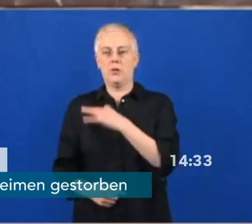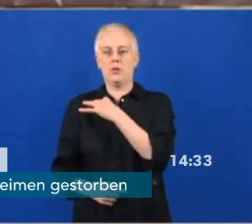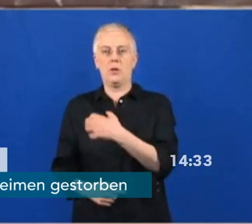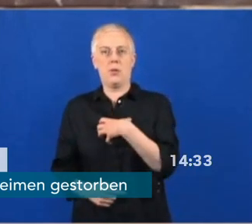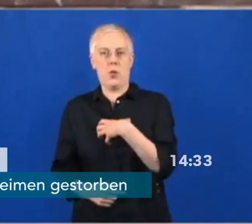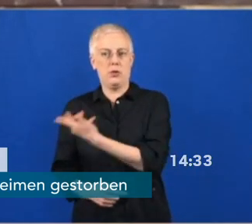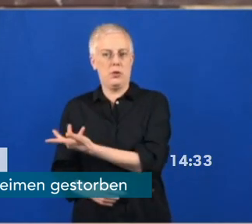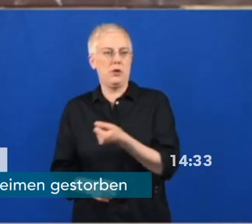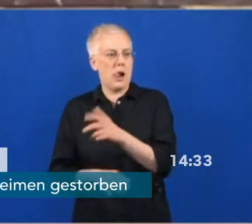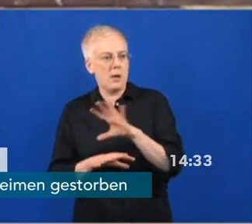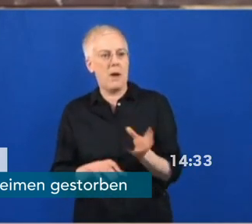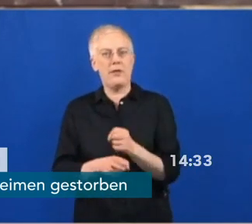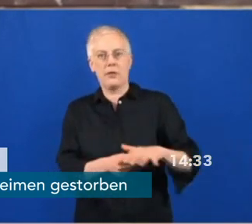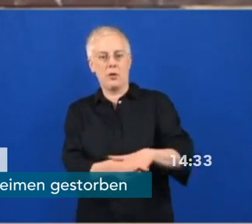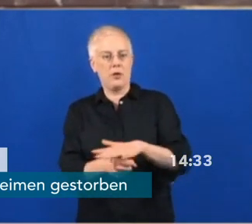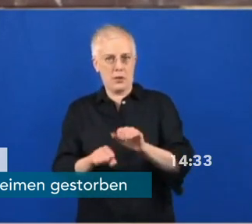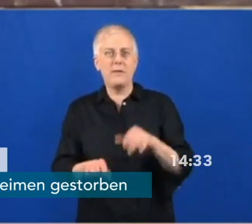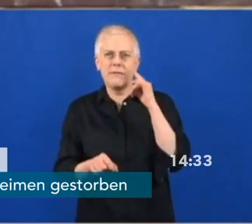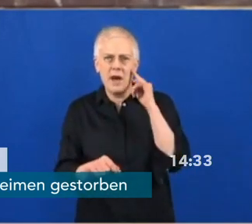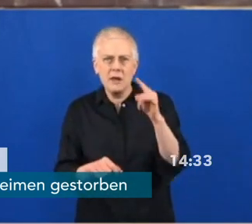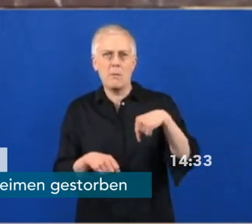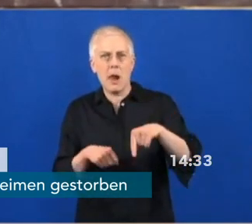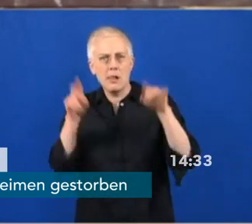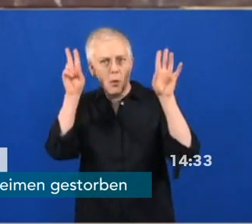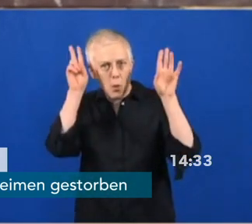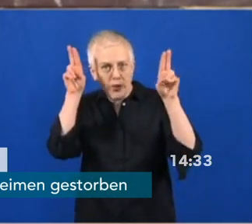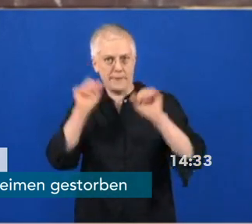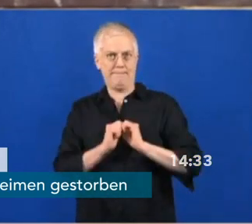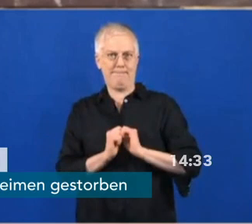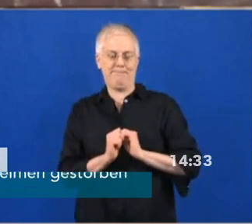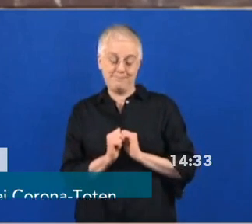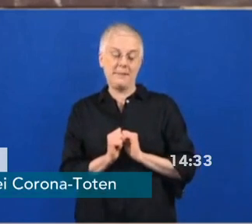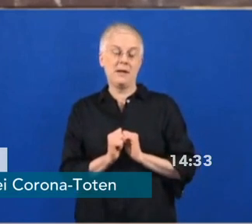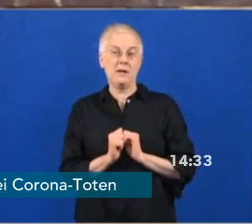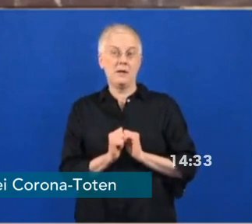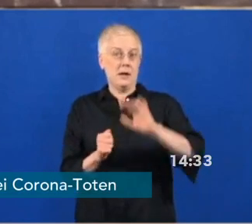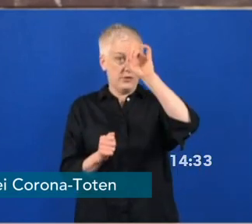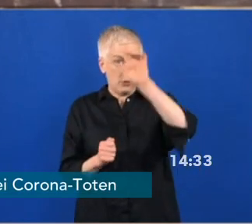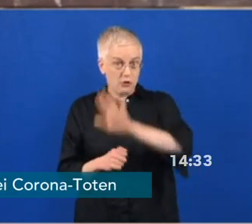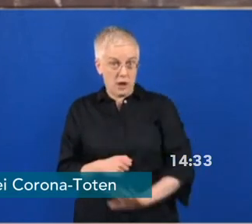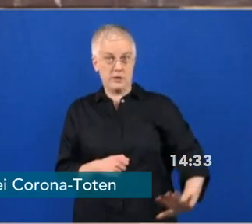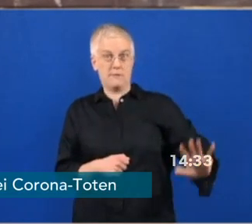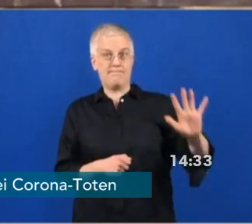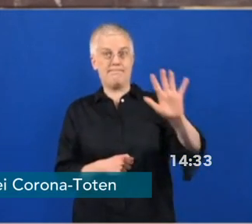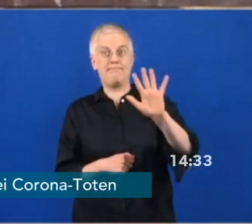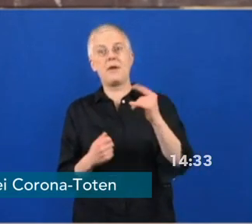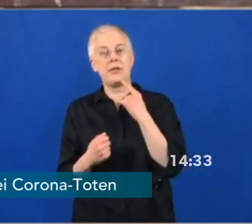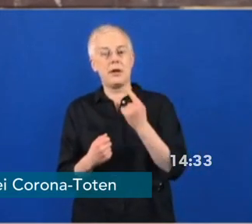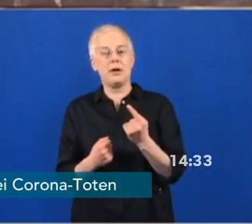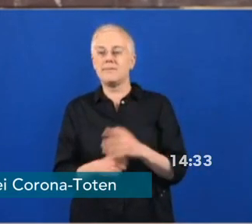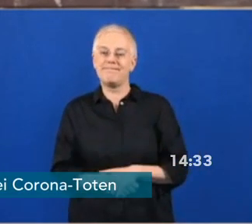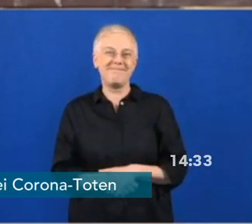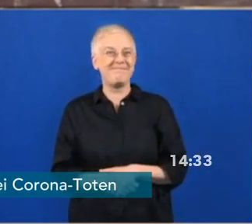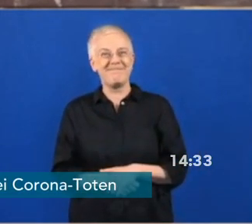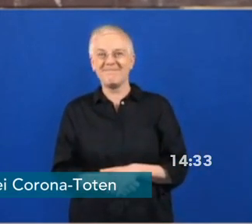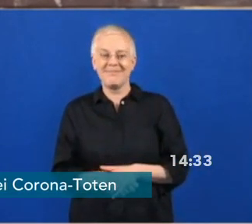Sie wissen, dass wir auf das Osterwochernitz zugehen, dass in ganz Deutschland der Satz gilt, wir müssen die